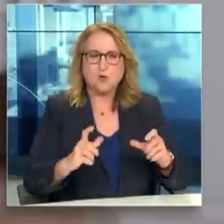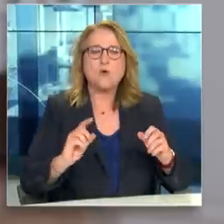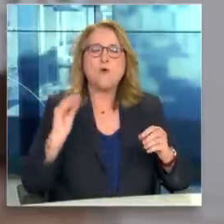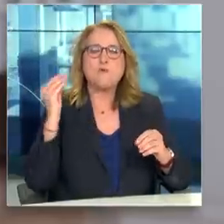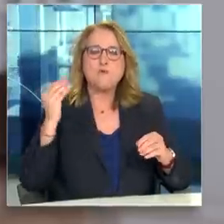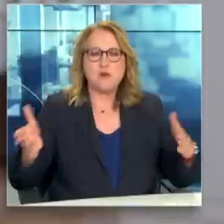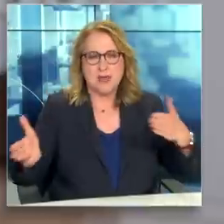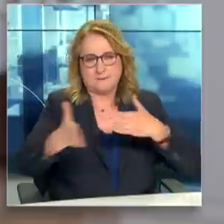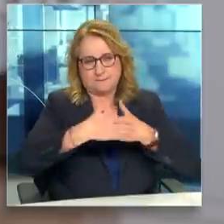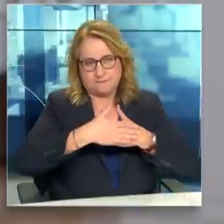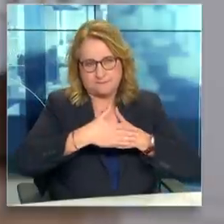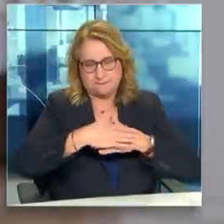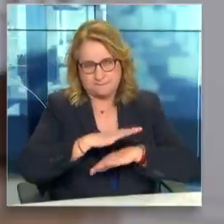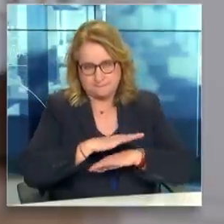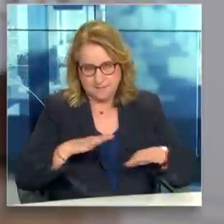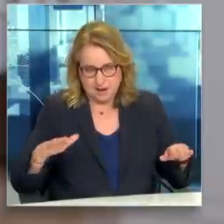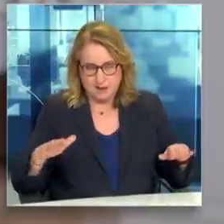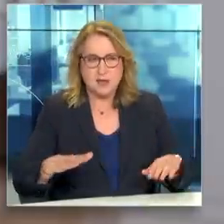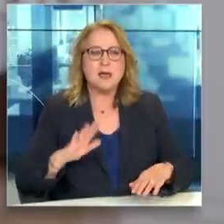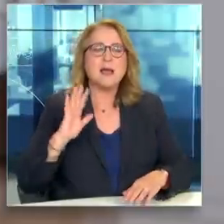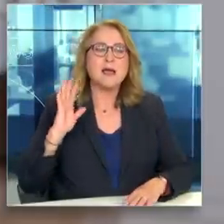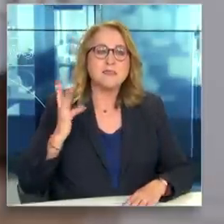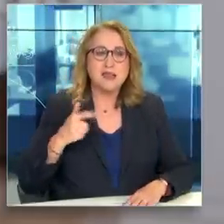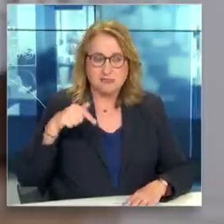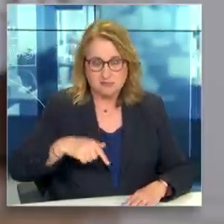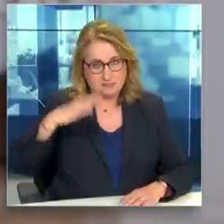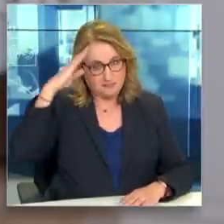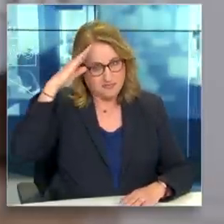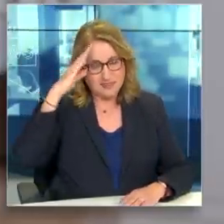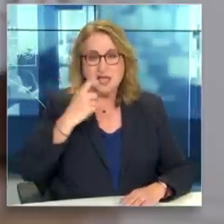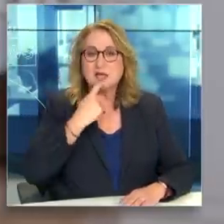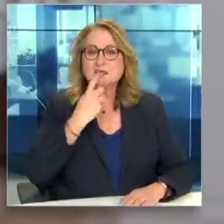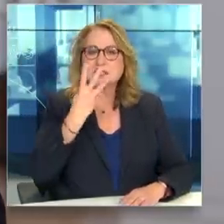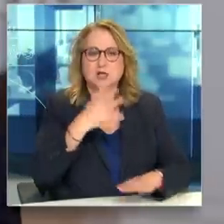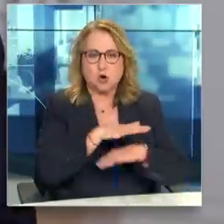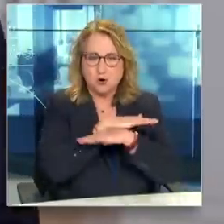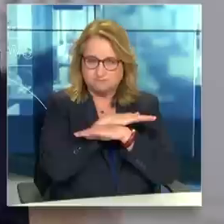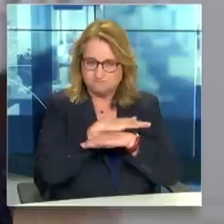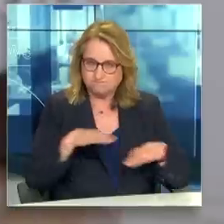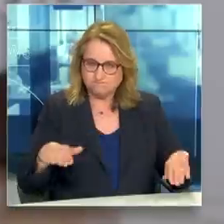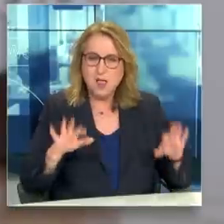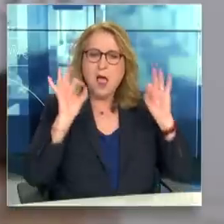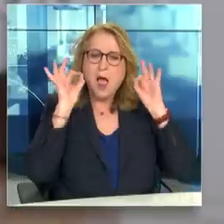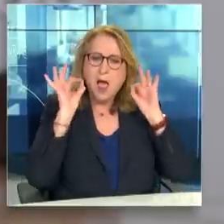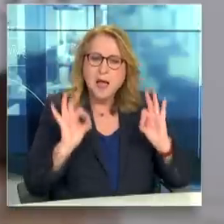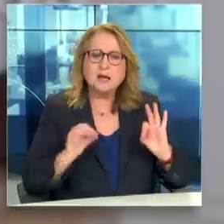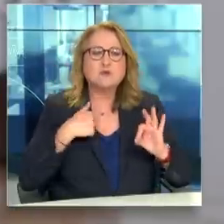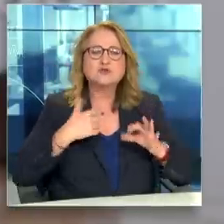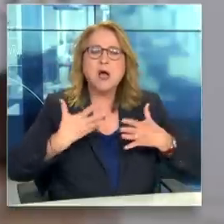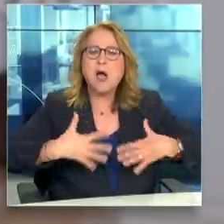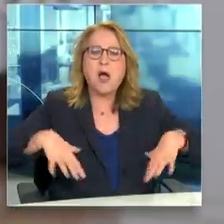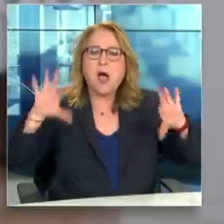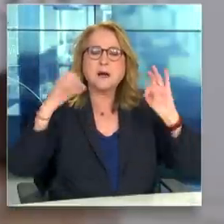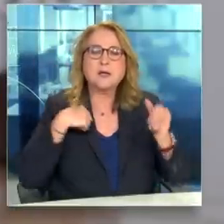ουσιαστική ολοκλήρωση δηλαδή της πρώτης μας κυβερνητικής θητείας. Όπως εξ αρχής είχα δεσμευτεί και όπως